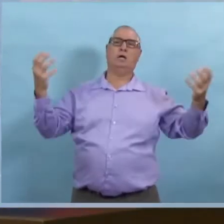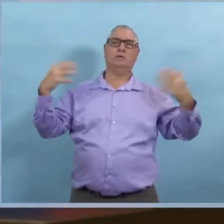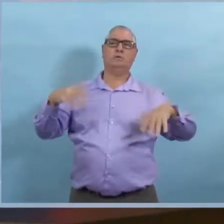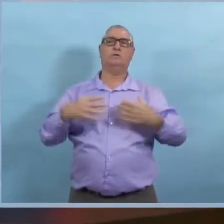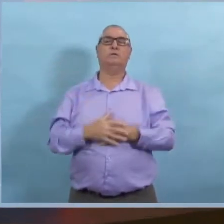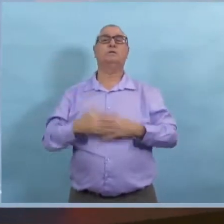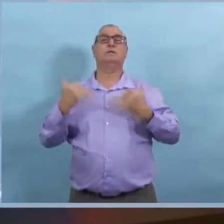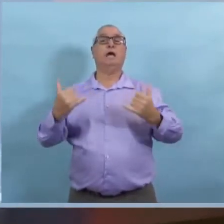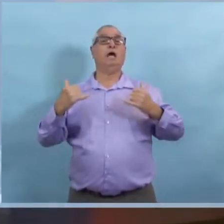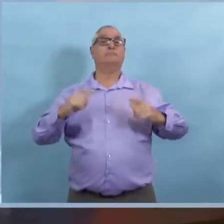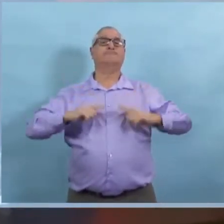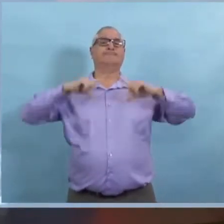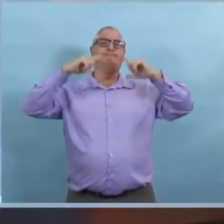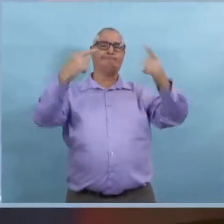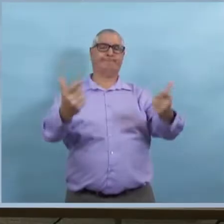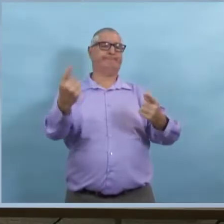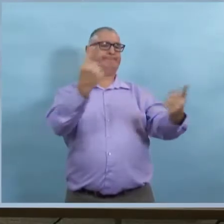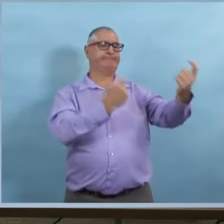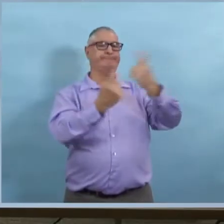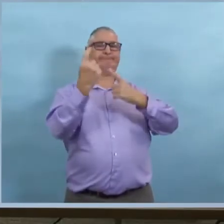avez. Question inaudible.